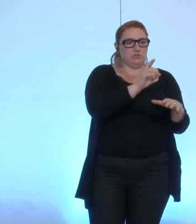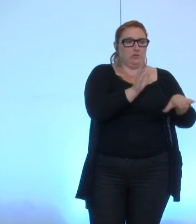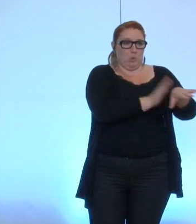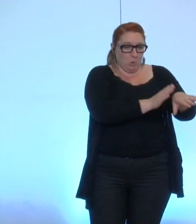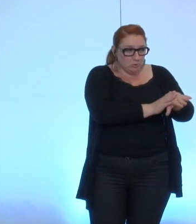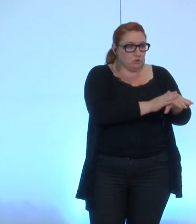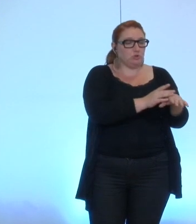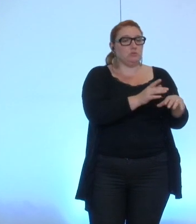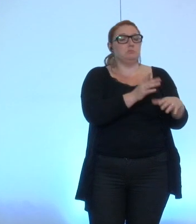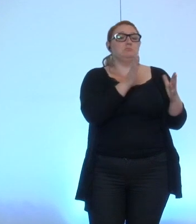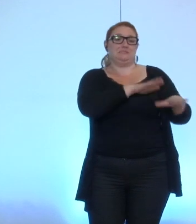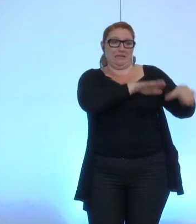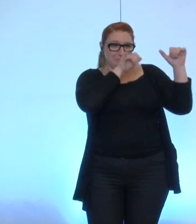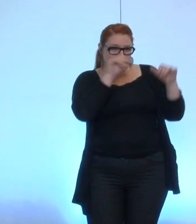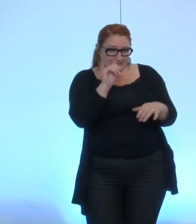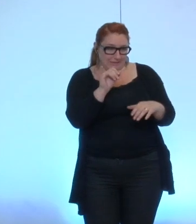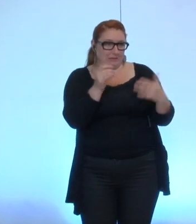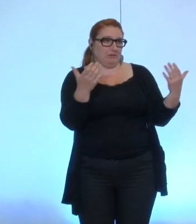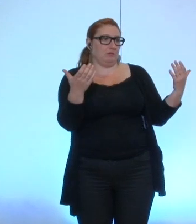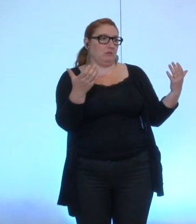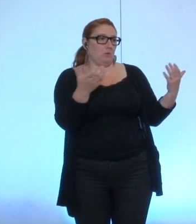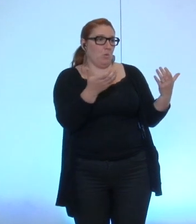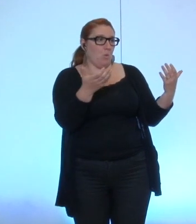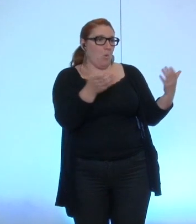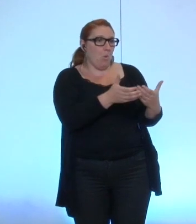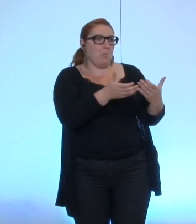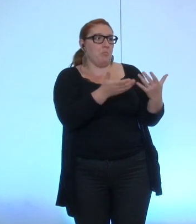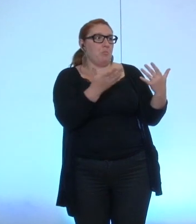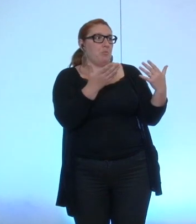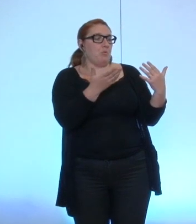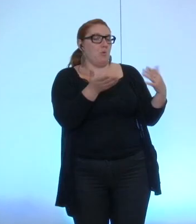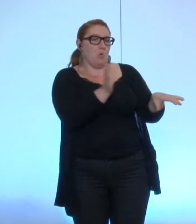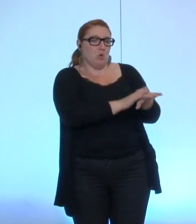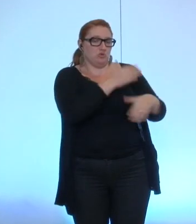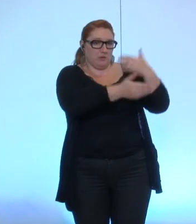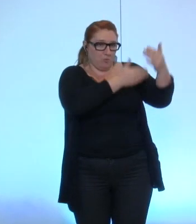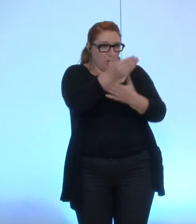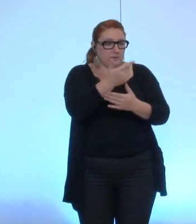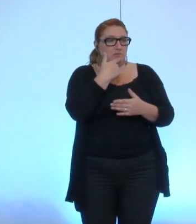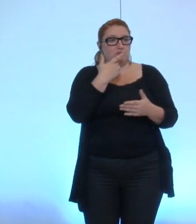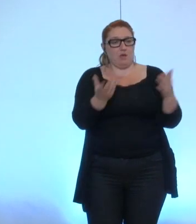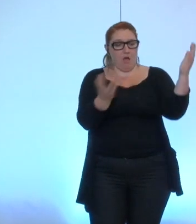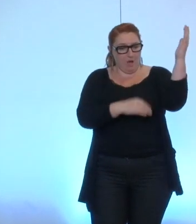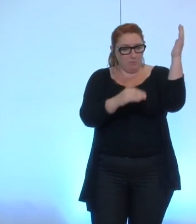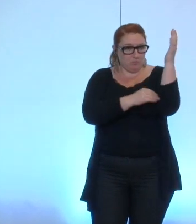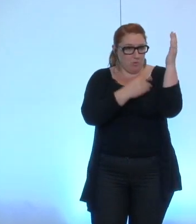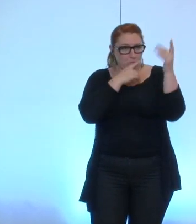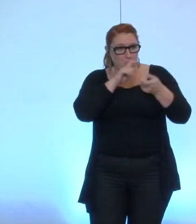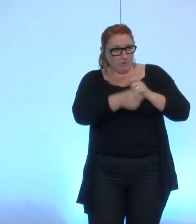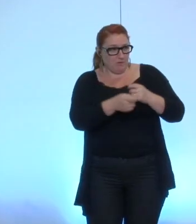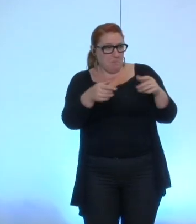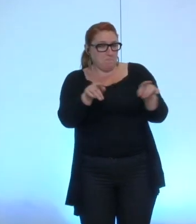et donc nous mettons au voie l'amendement ainsi modifié j'imagine que c'est le même vote et donc cet amendement